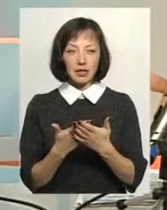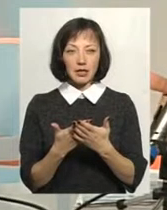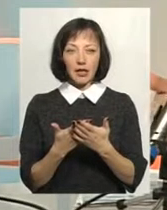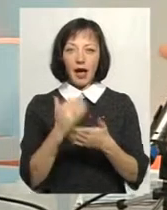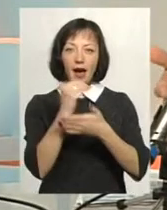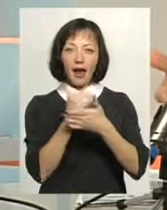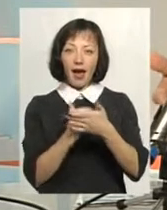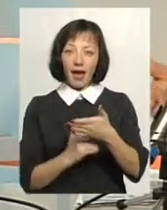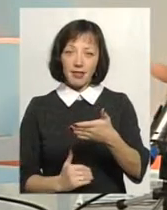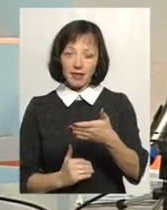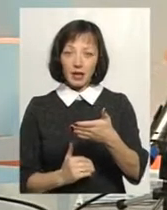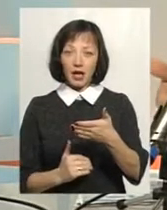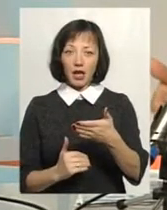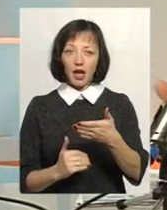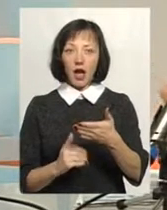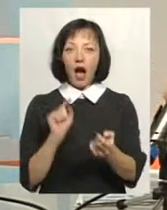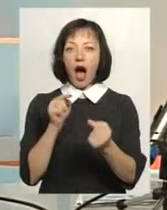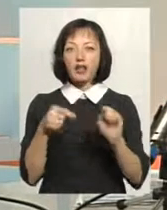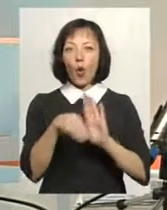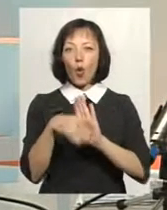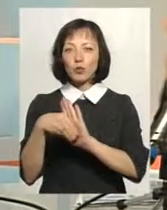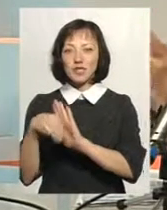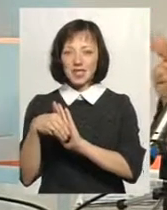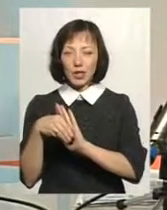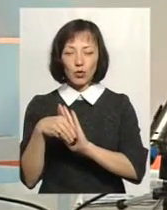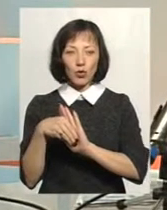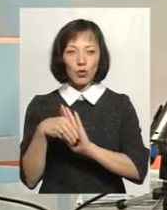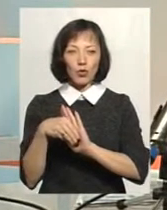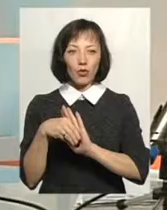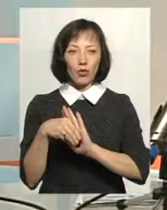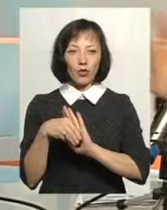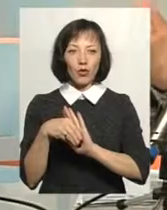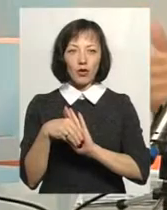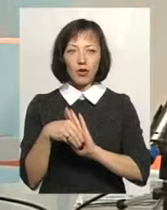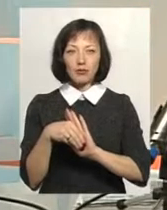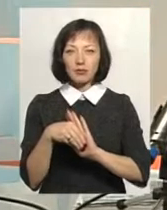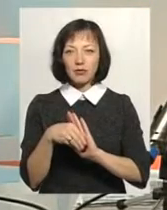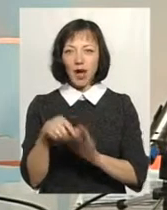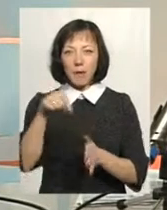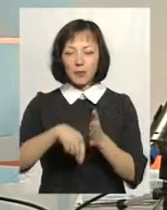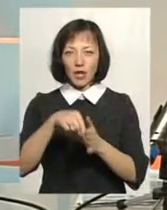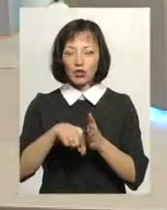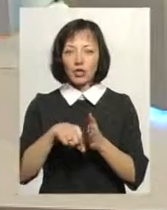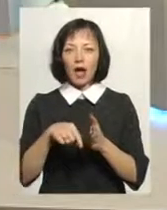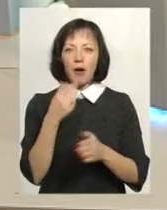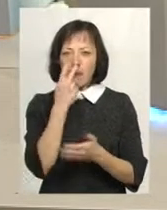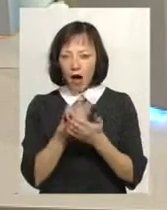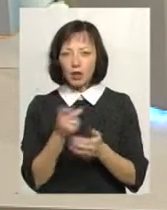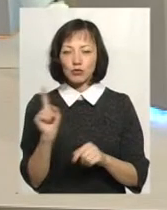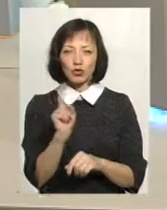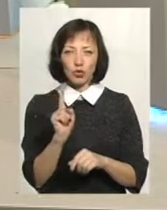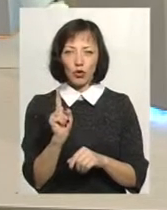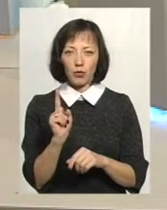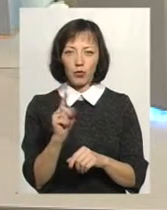рейтинги, в тому числі рейтинги антикорупційного масштабу, то ми бачимо, що